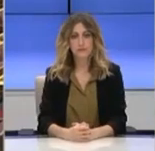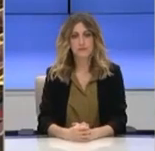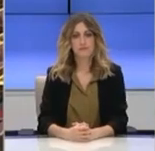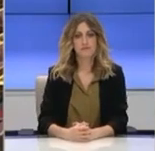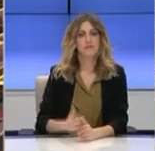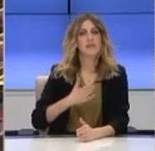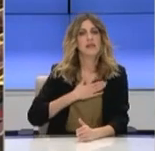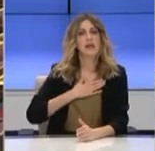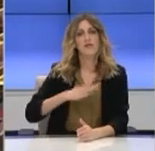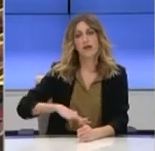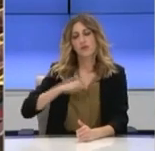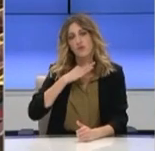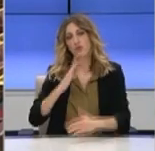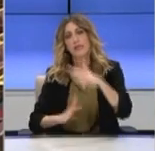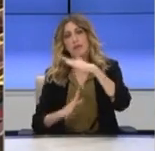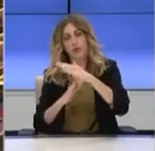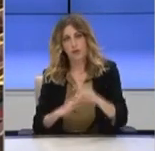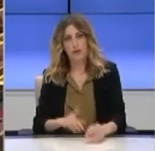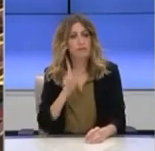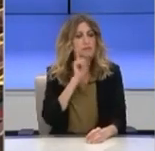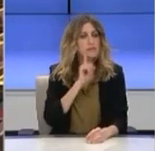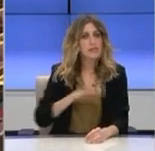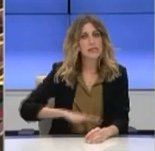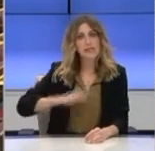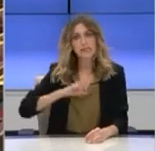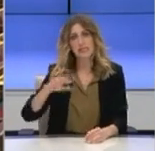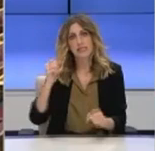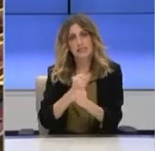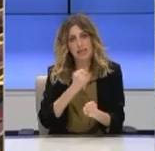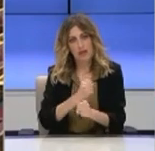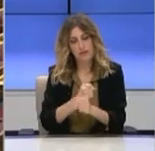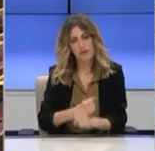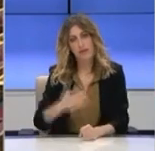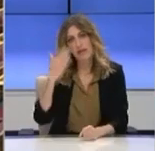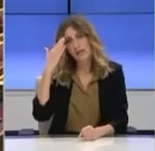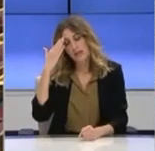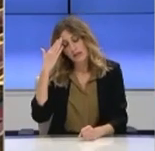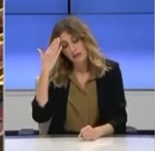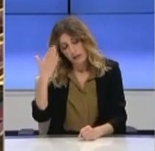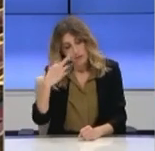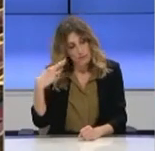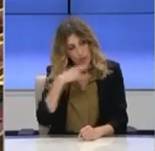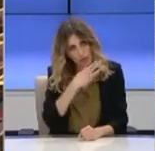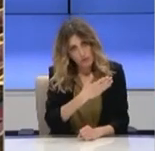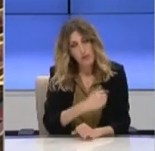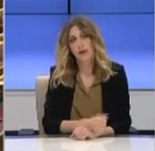Ευχαριστώ κύριε Πρόεδρε, κυρίες και κύριοι συνάδελφοι, κύριε Πρωθυπουργέ. Πέραν των αντεκλήσεων μεταξύ μας,